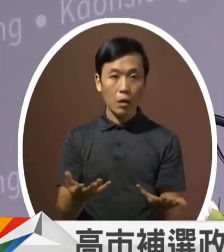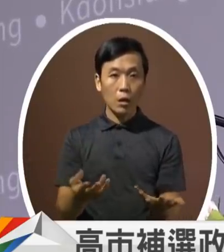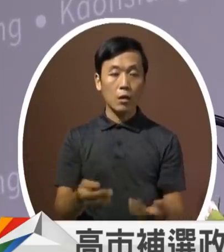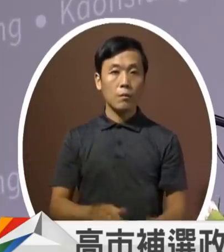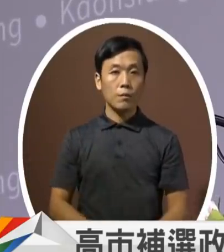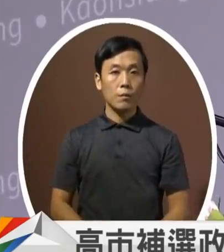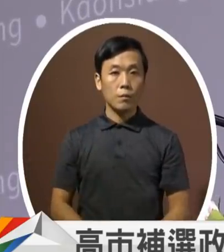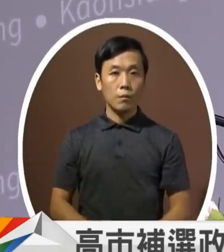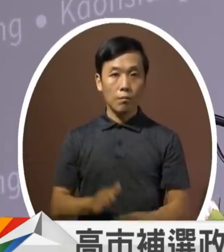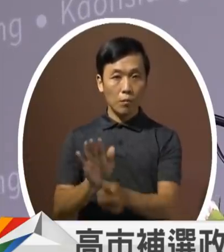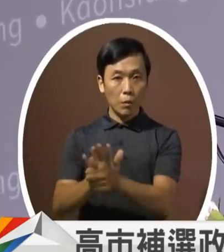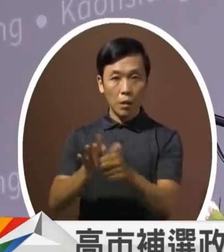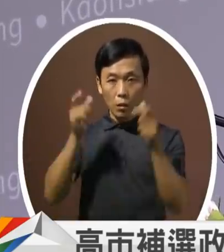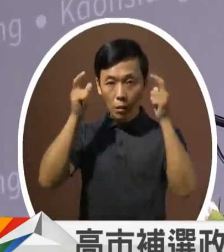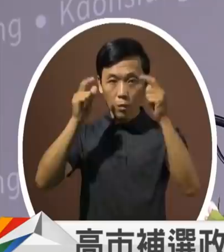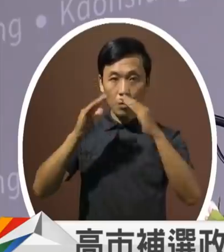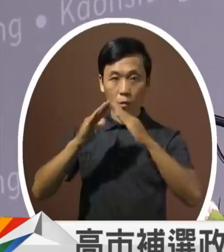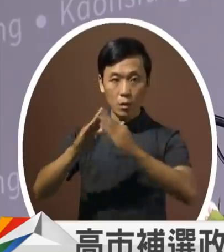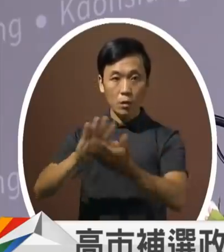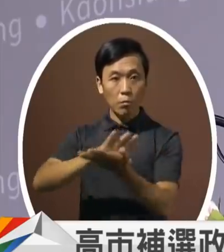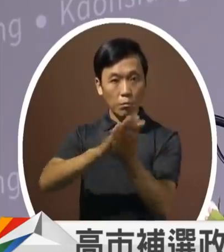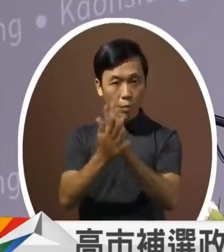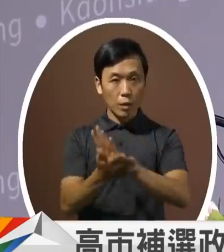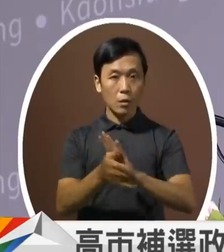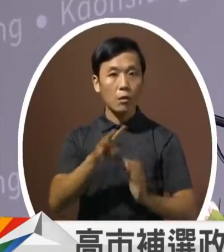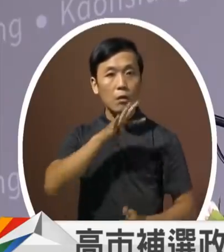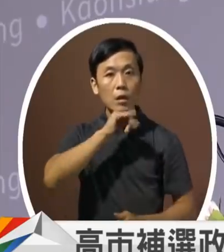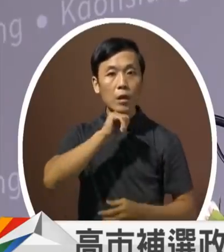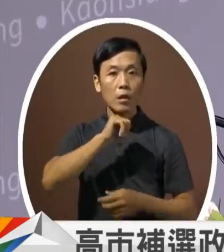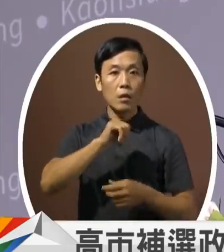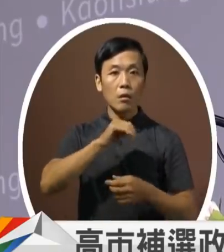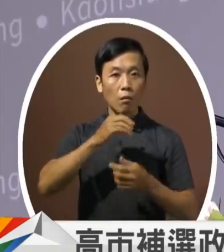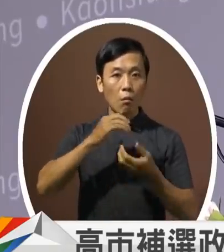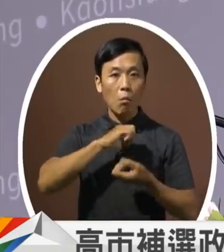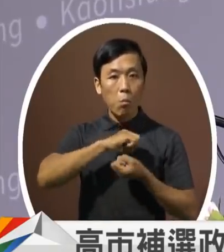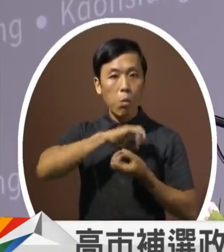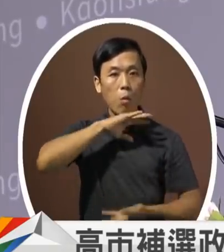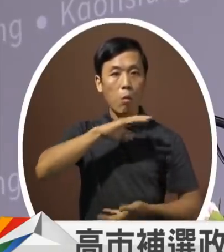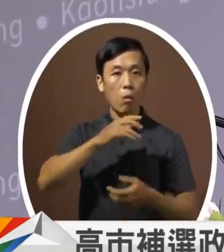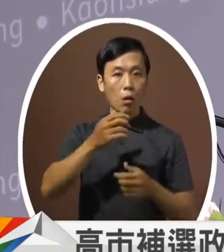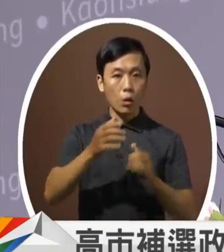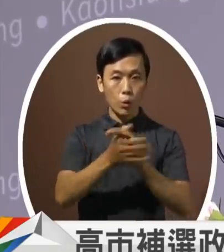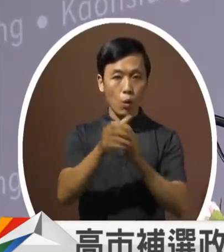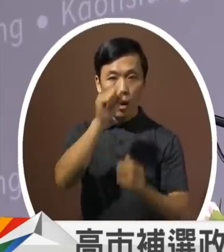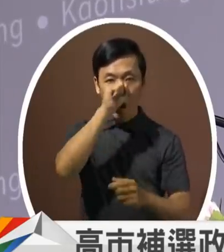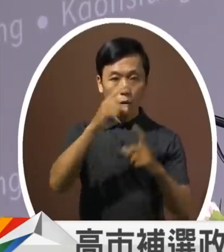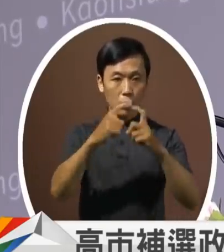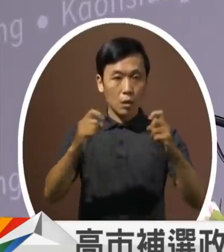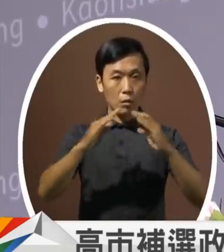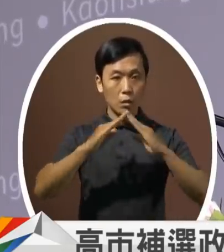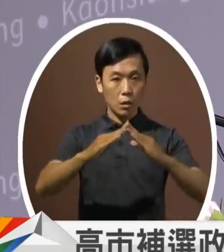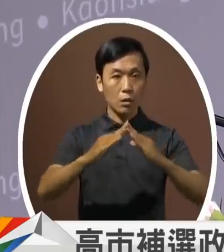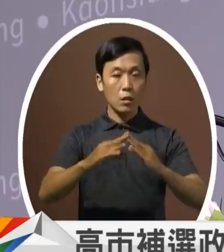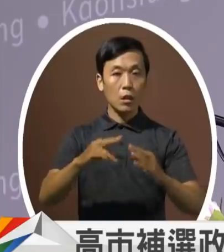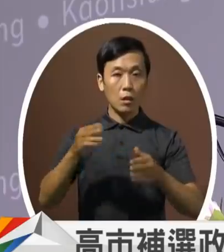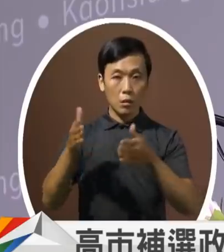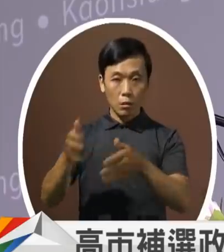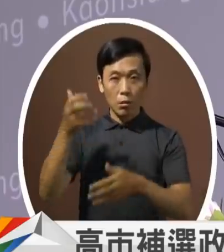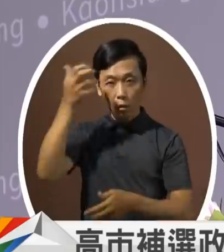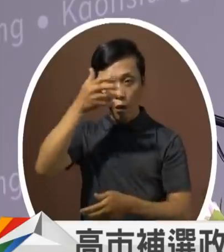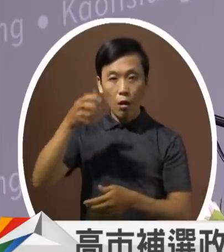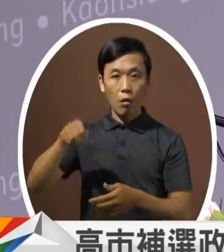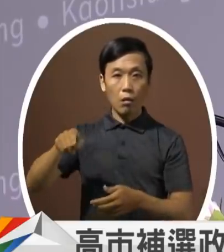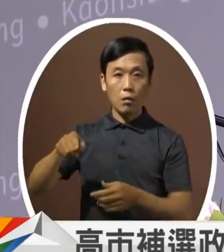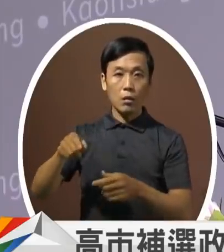打造高雄市成为高雄友善城市进一步地开拓银法企